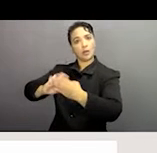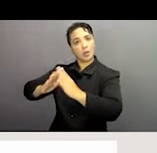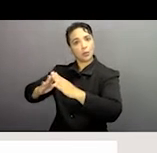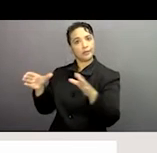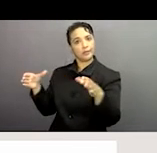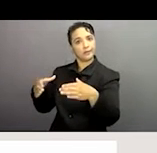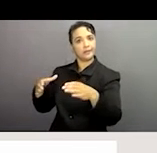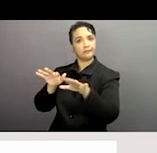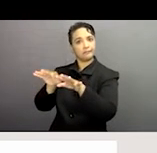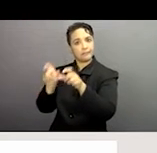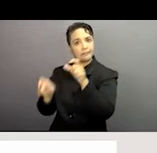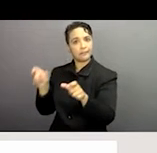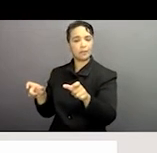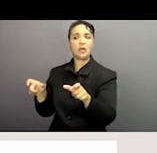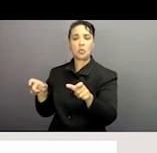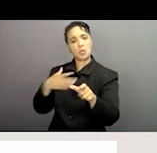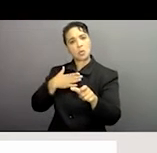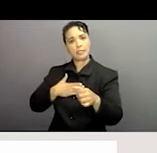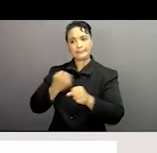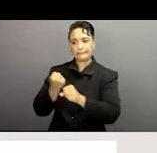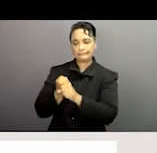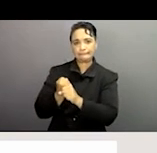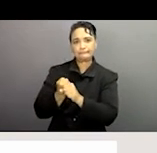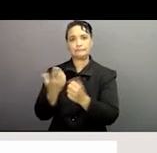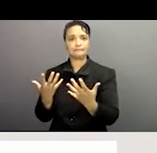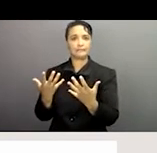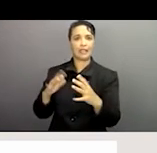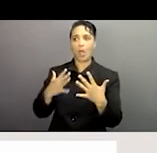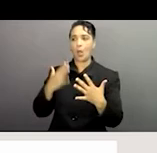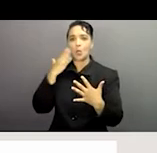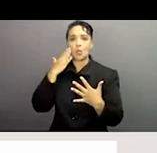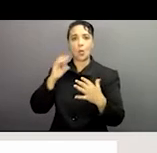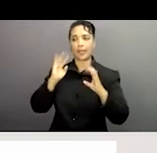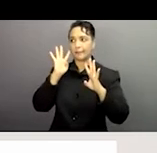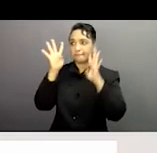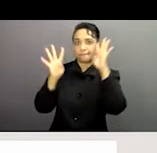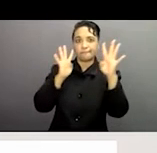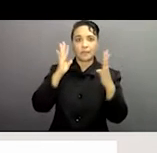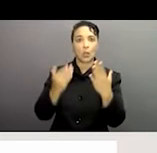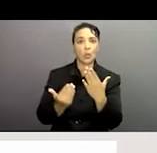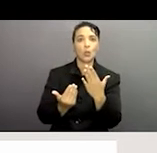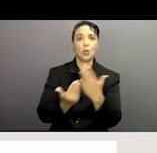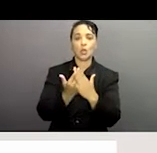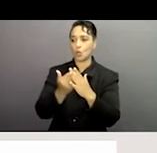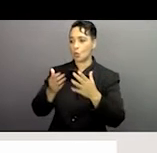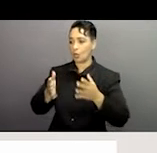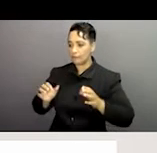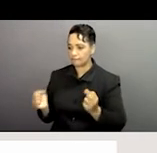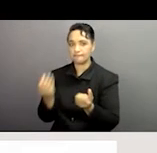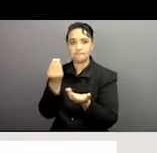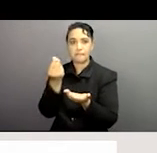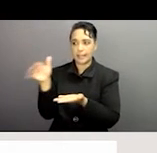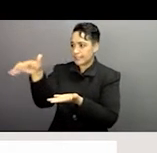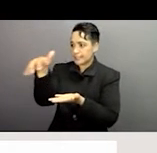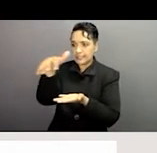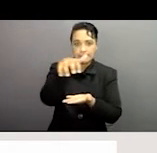des sortes, elle travaillé très dur pour pouvoir utiliser cette approche innovative pour pouvoir